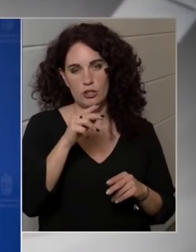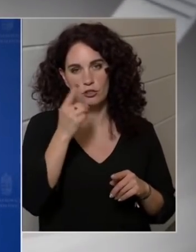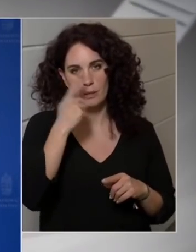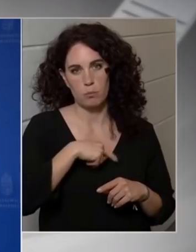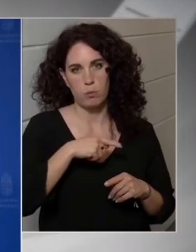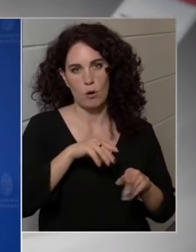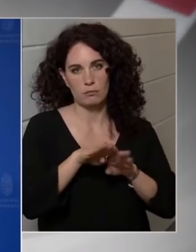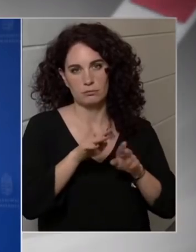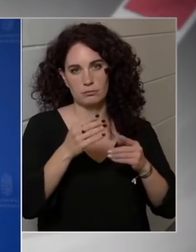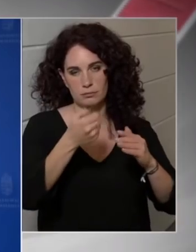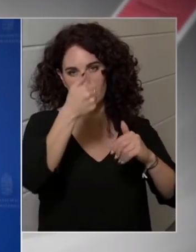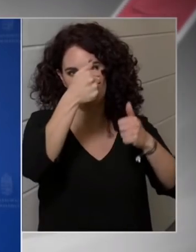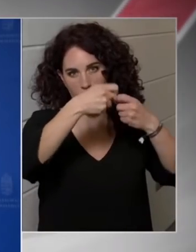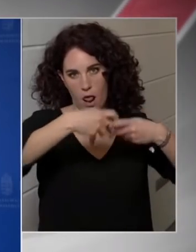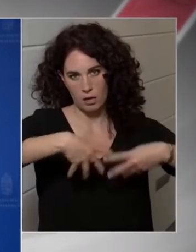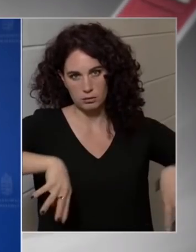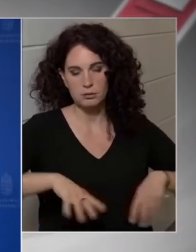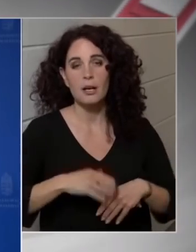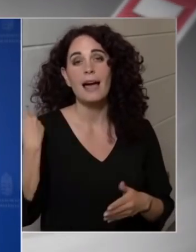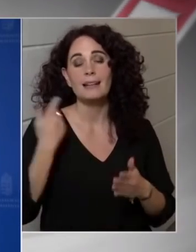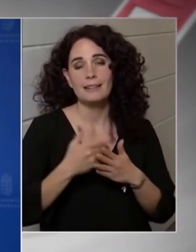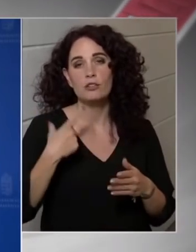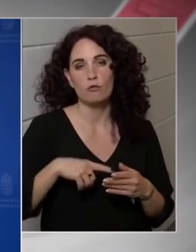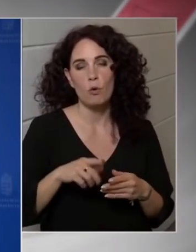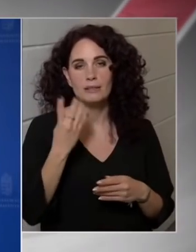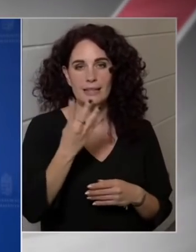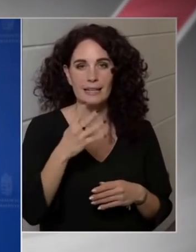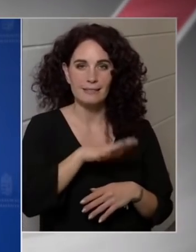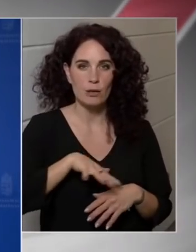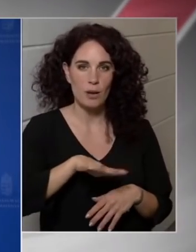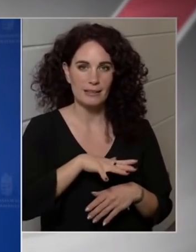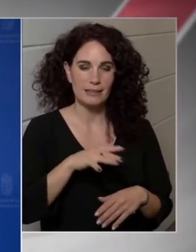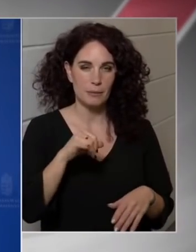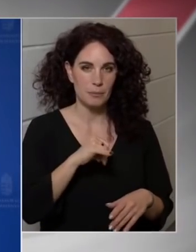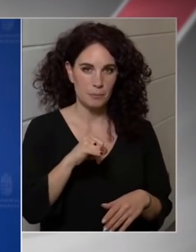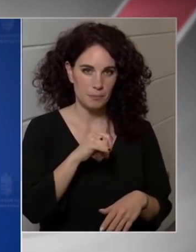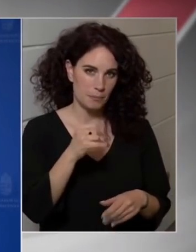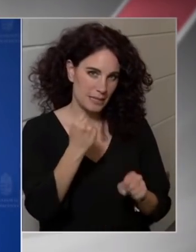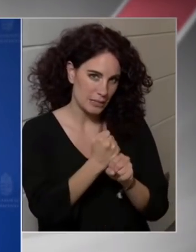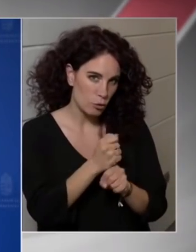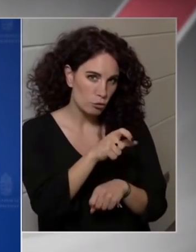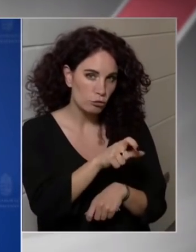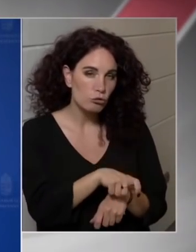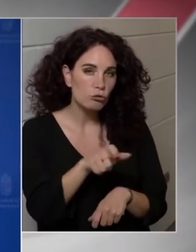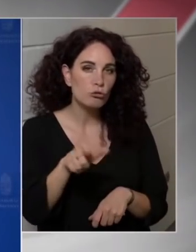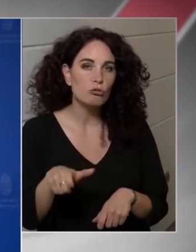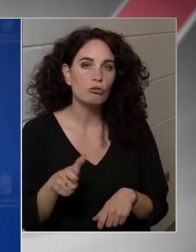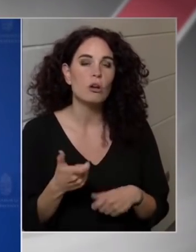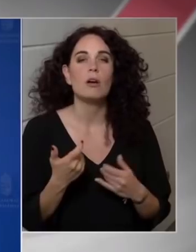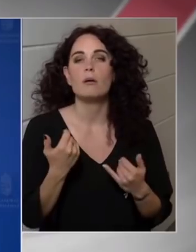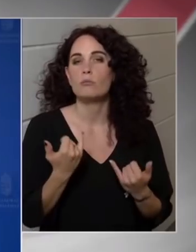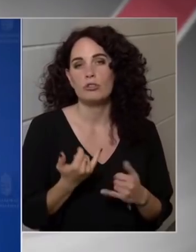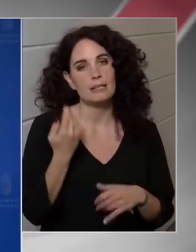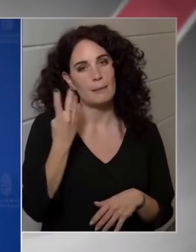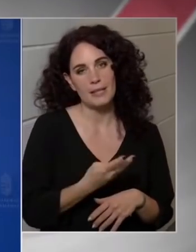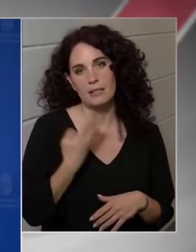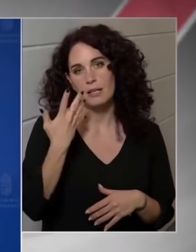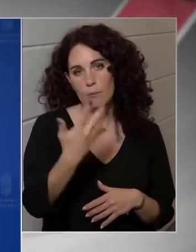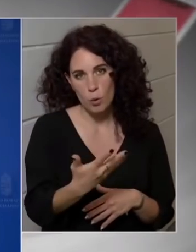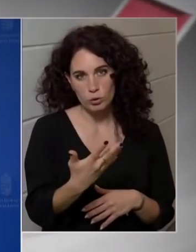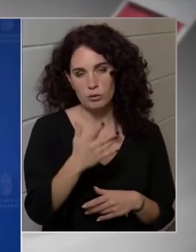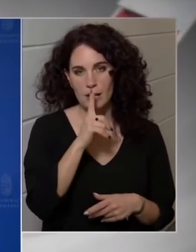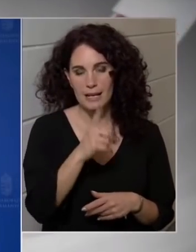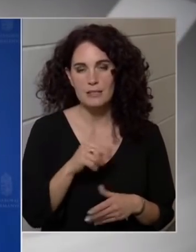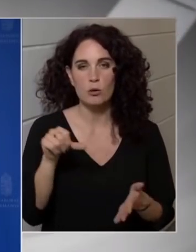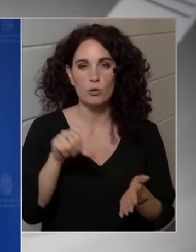is volt a miniszterelökségen négy területi biztos, most is négy területi kormánybiztos. Ez most nem négy, hanem öt lesz, mert a központi